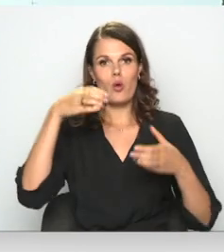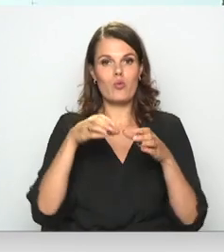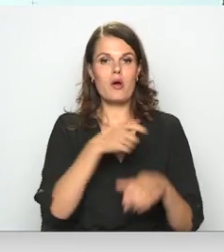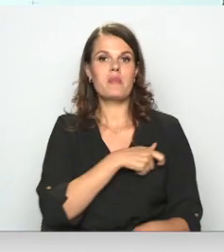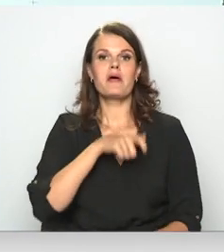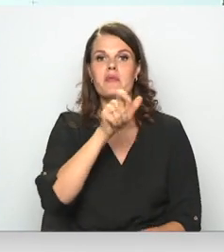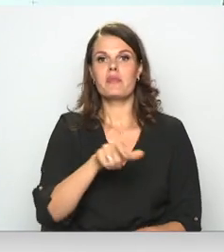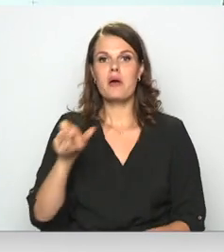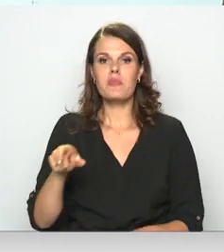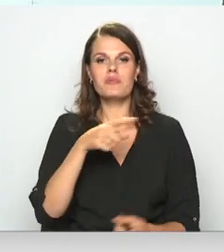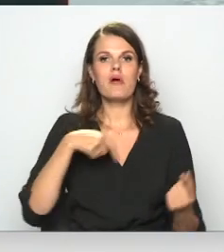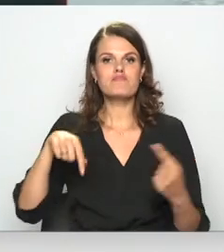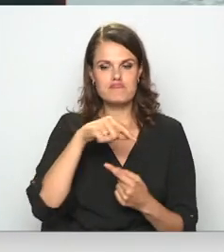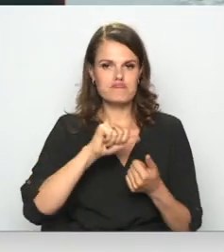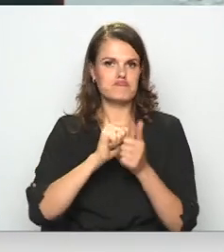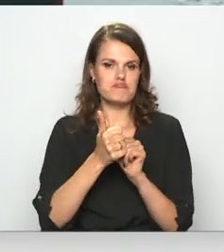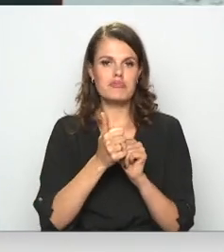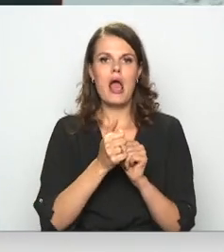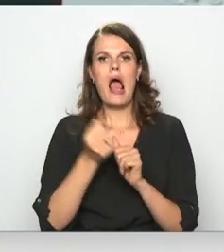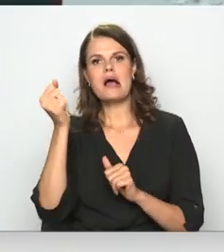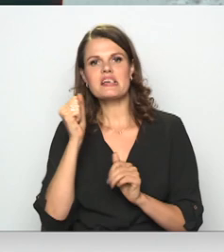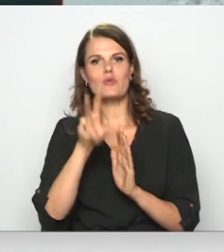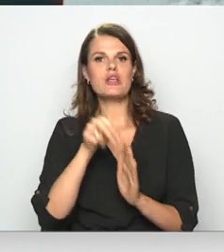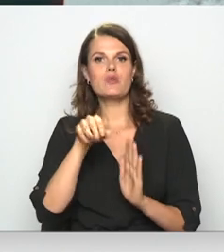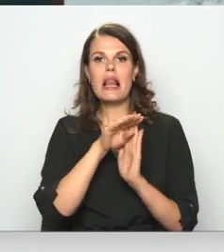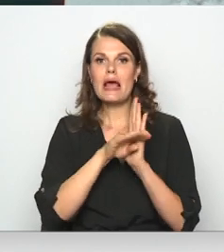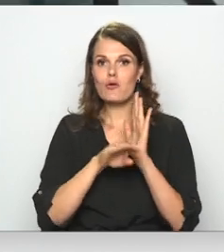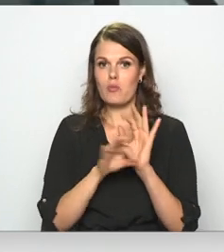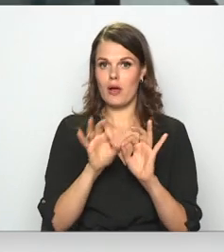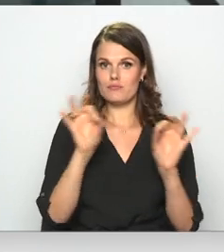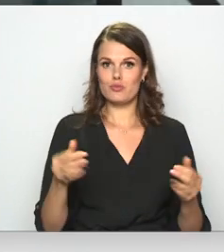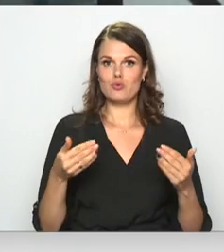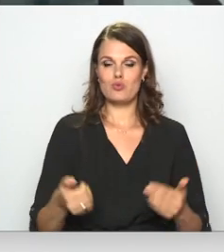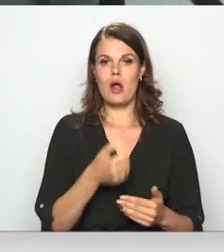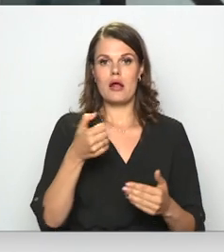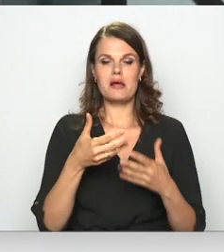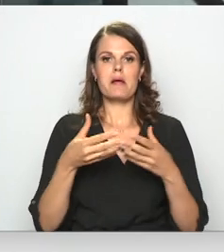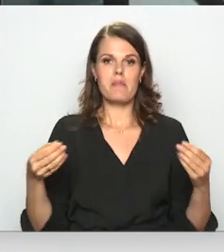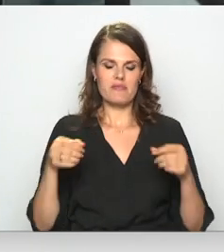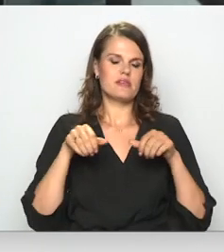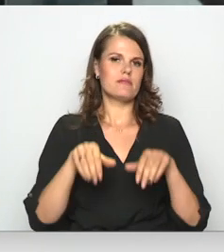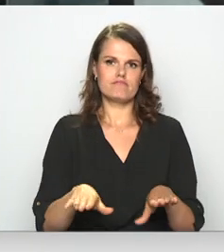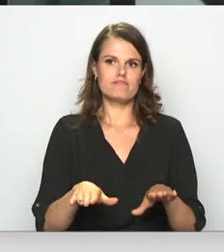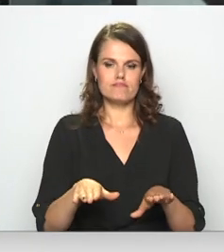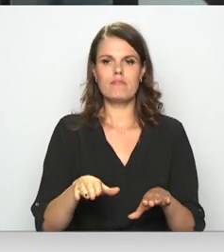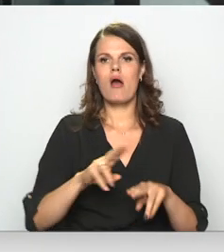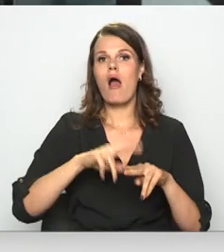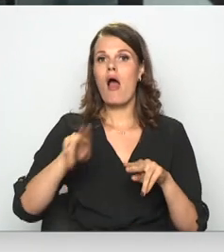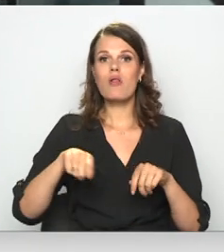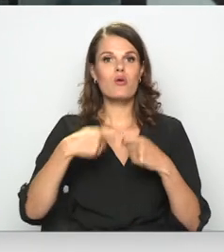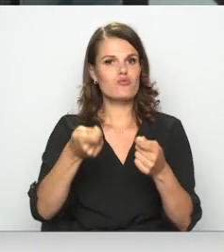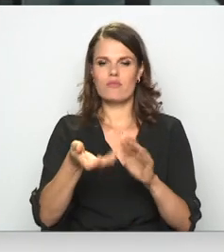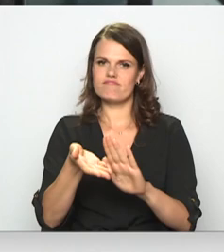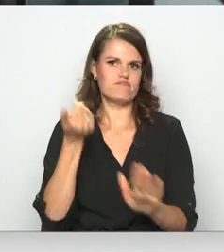pamatojoties uz grozījumiem azartu spēļu un izlaužu likumā, kas stājās spēkā šā gadu pauserī, nolēmuši atcelt izsniegto atļauju